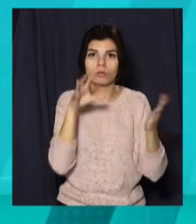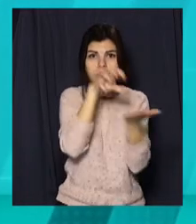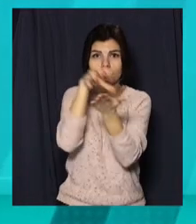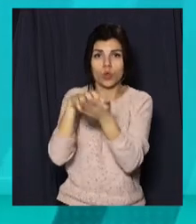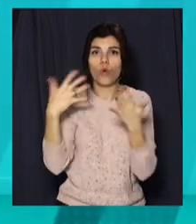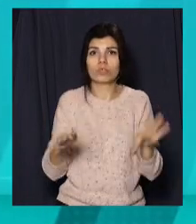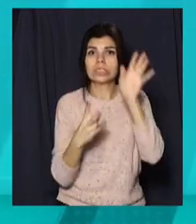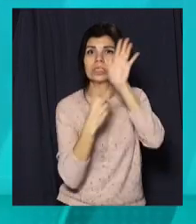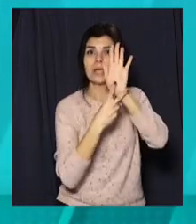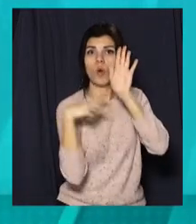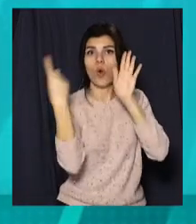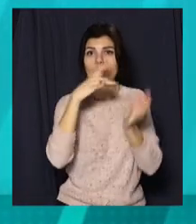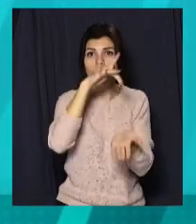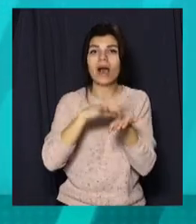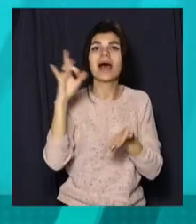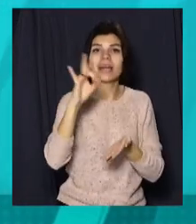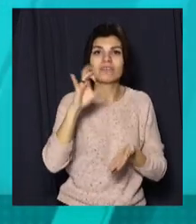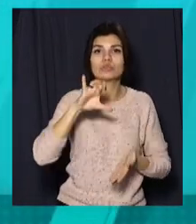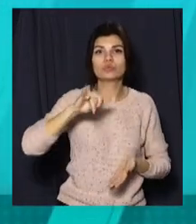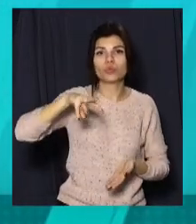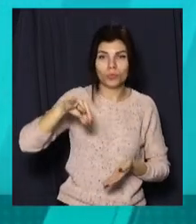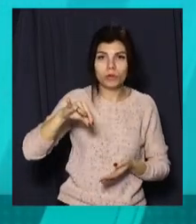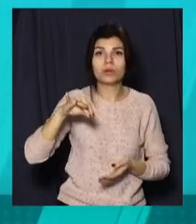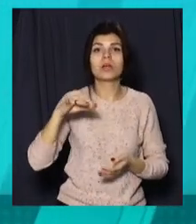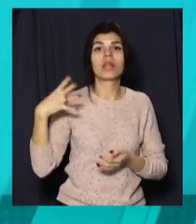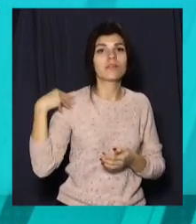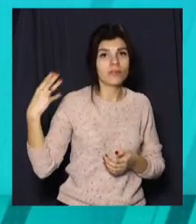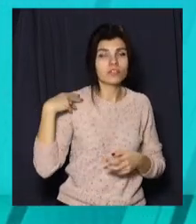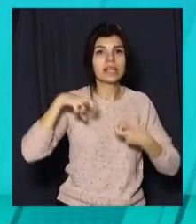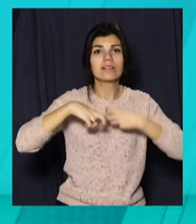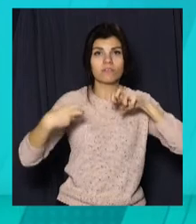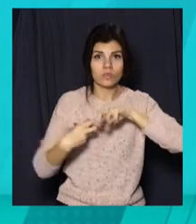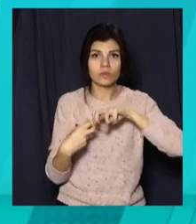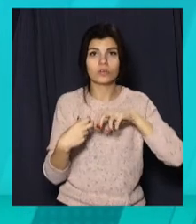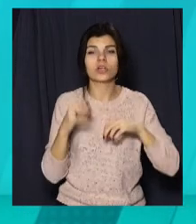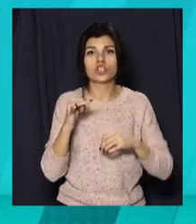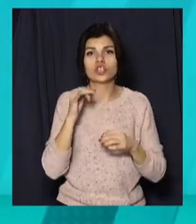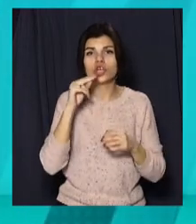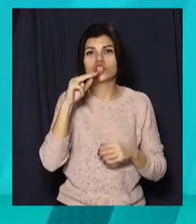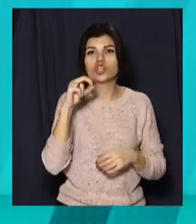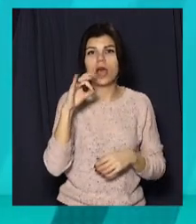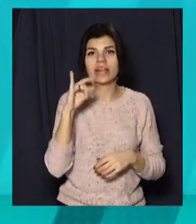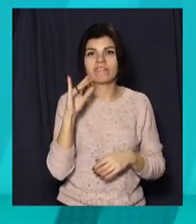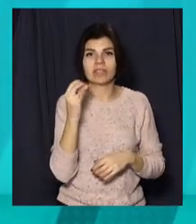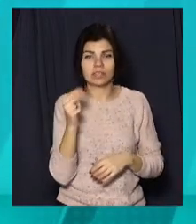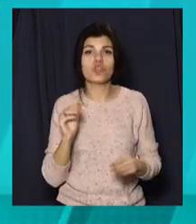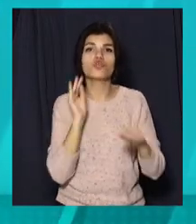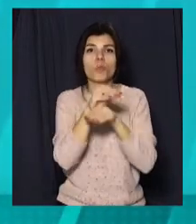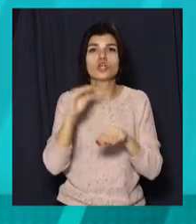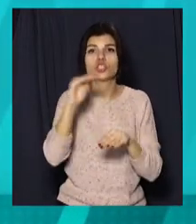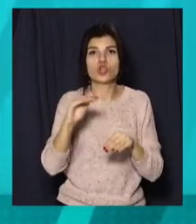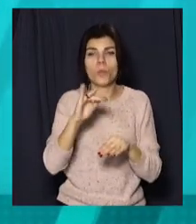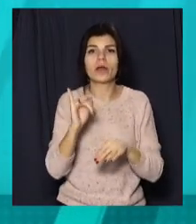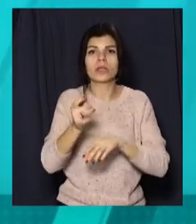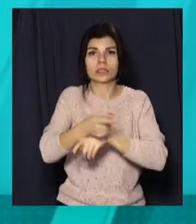вже сім областей. До Рівненської, Сумської, Львівської, Івано-Франківської та Чернівецької додалися Житомирська і